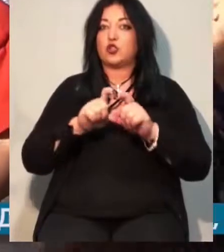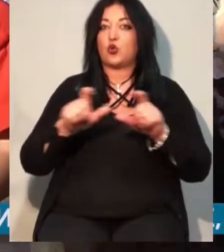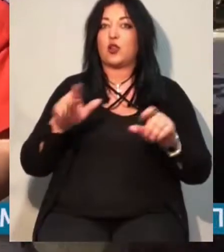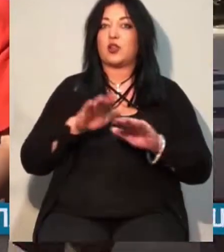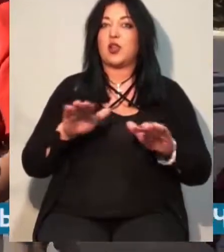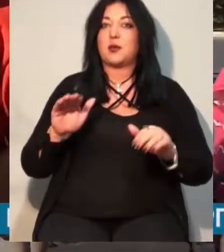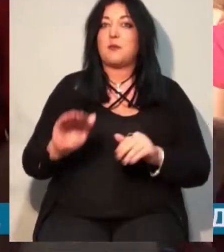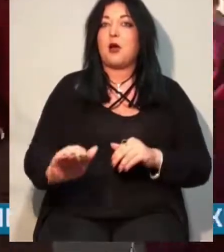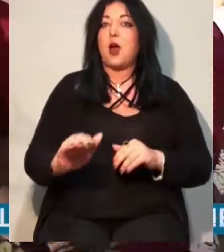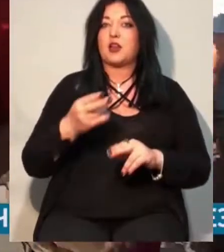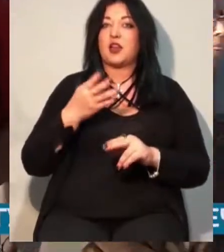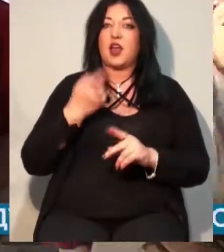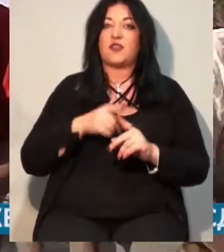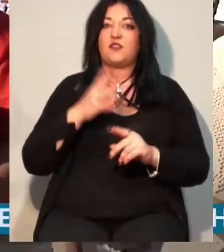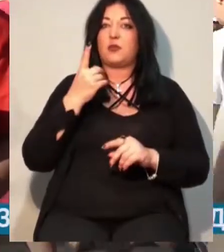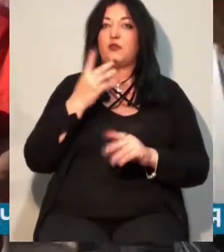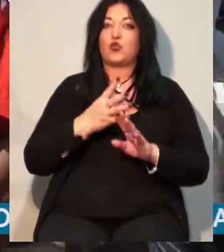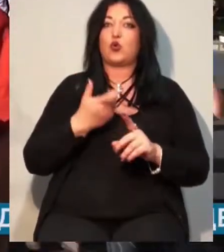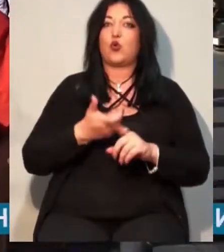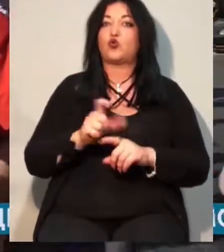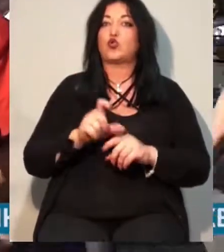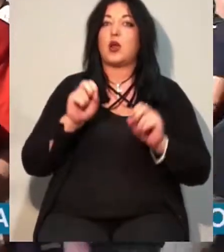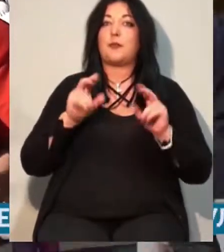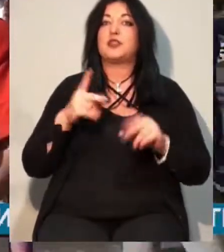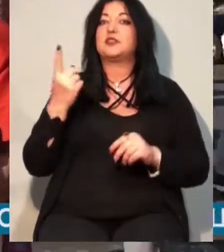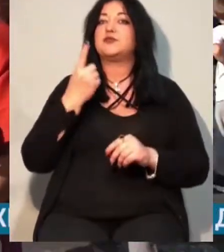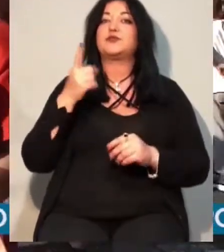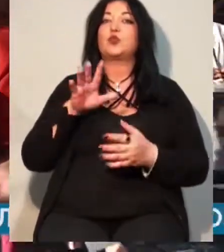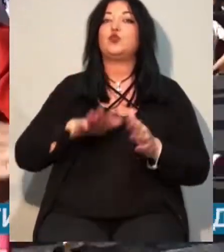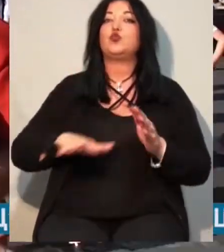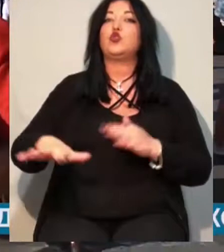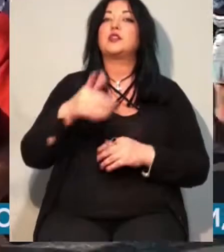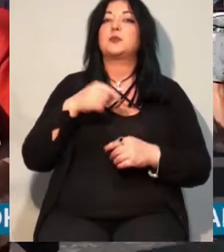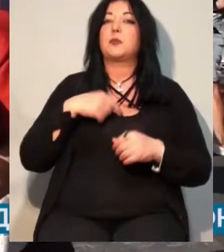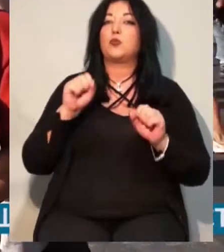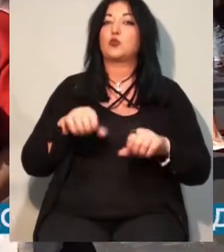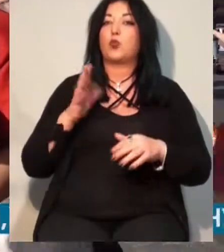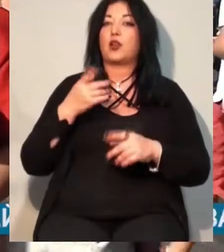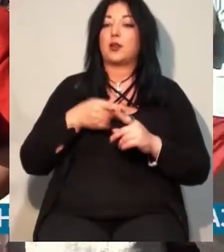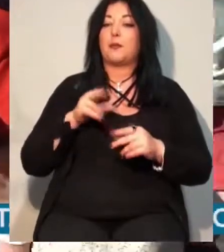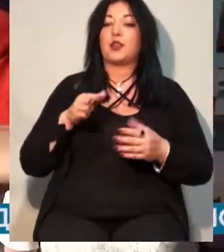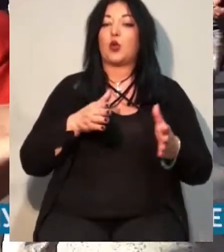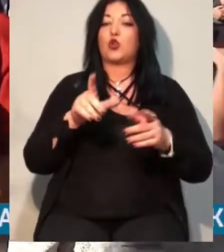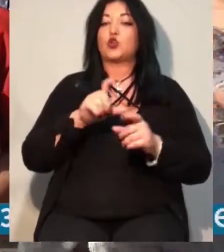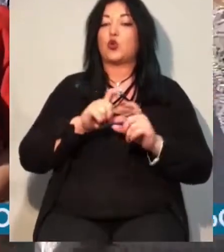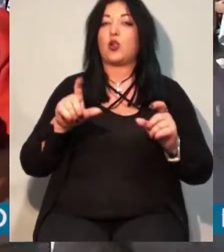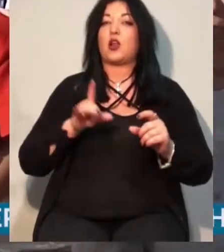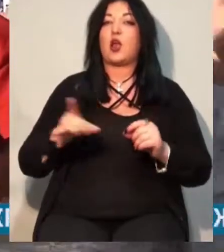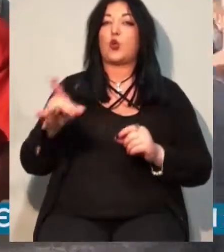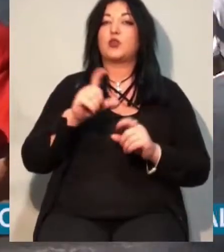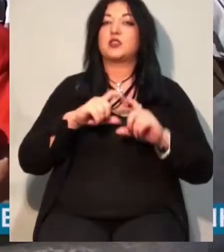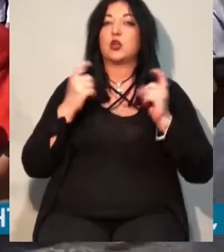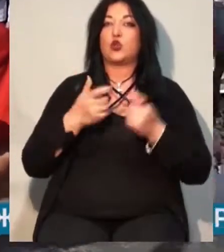першу чергу, дуже опасно. Єдинний участок, де ми можемо гуляти – це по дорогі до школи, район стадиона. Зараз воно все